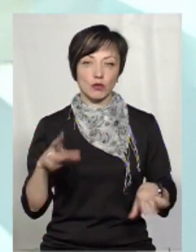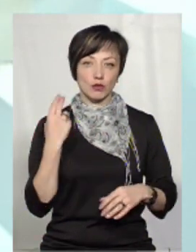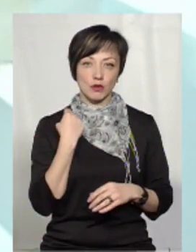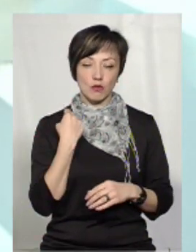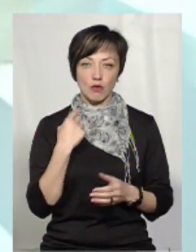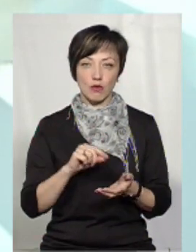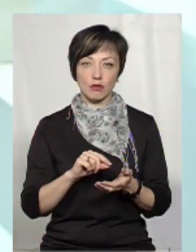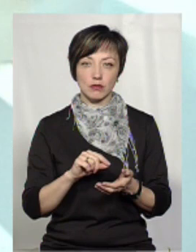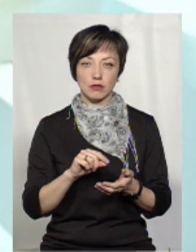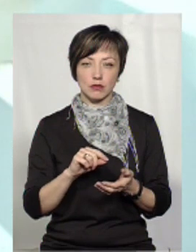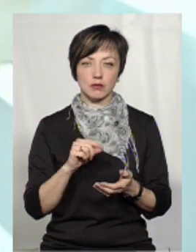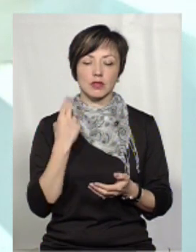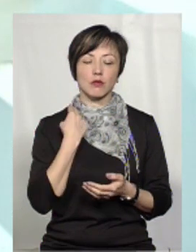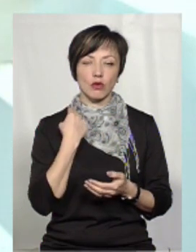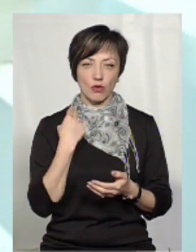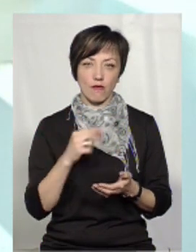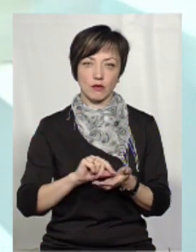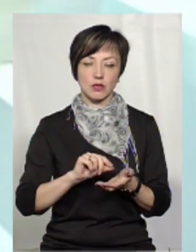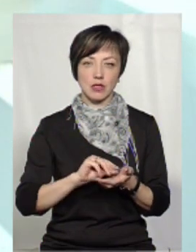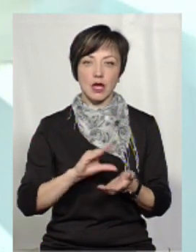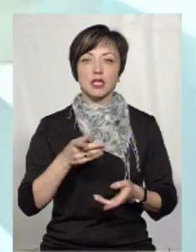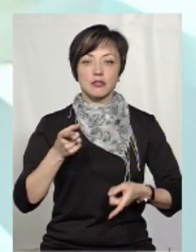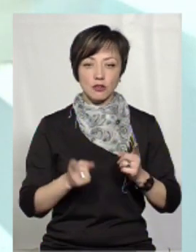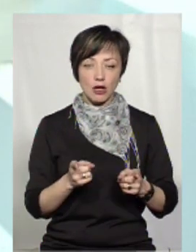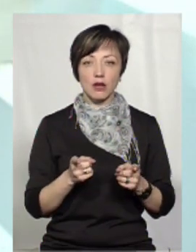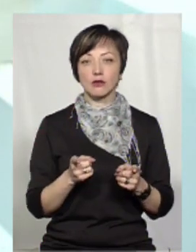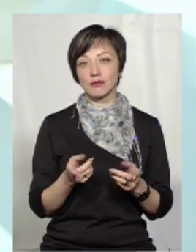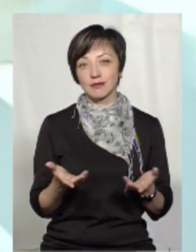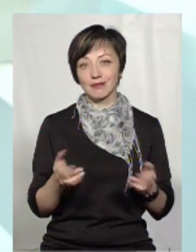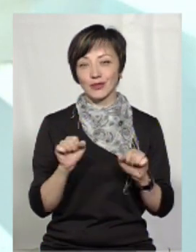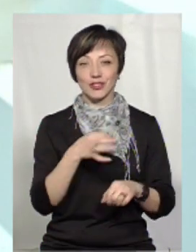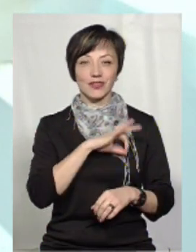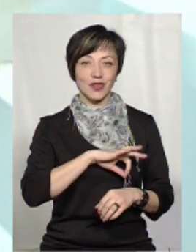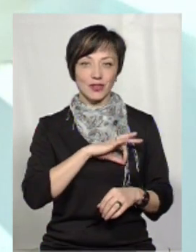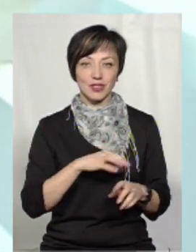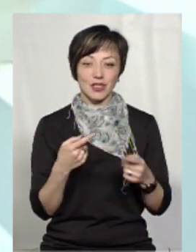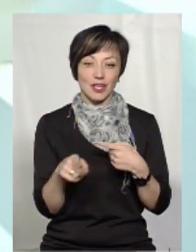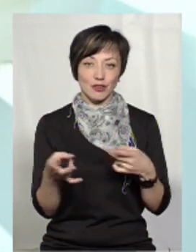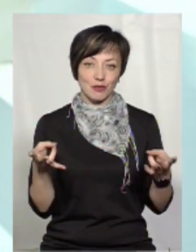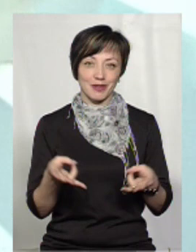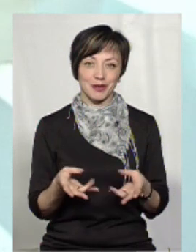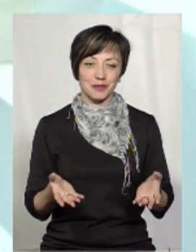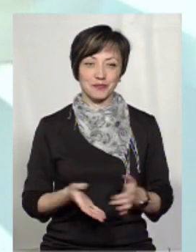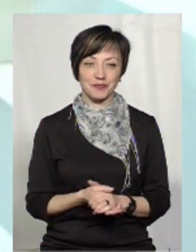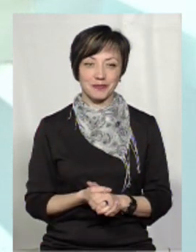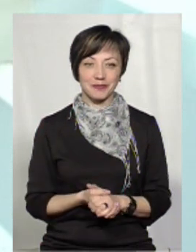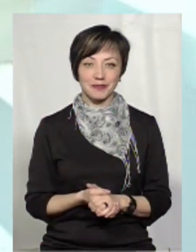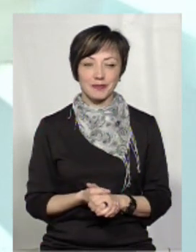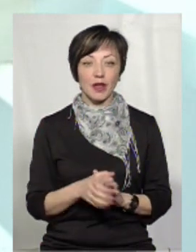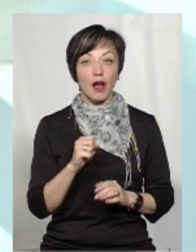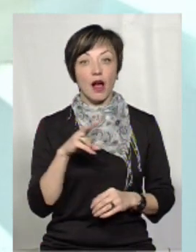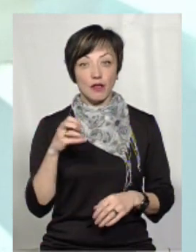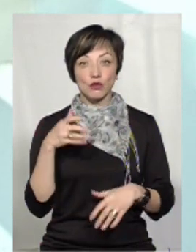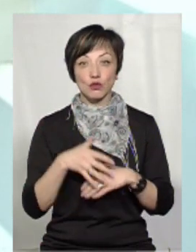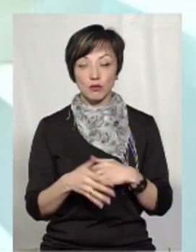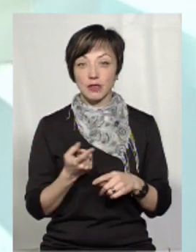субсидій, щоб в неї не було боргів. Звичайно, то її право вона може використати як? Якщо в неї є потреби використатися.